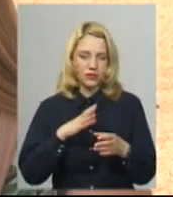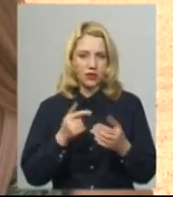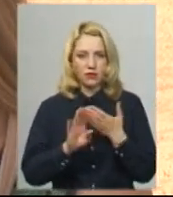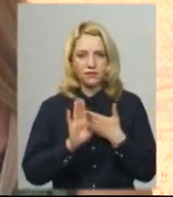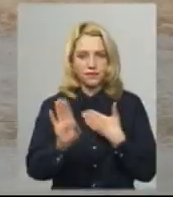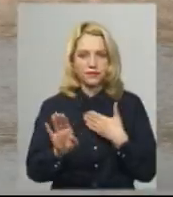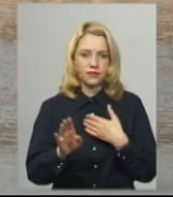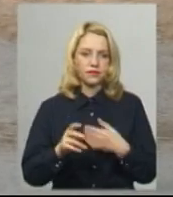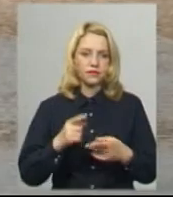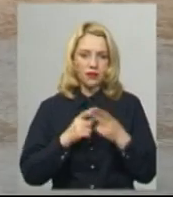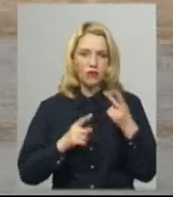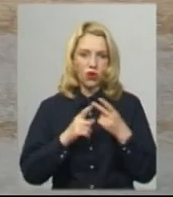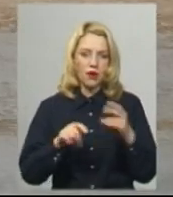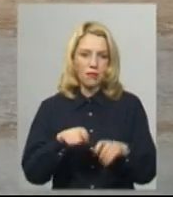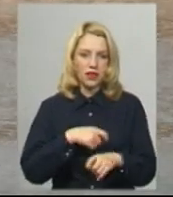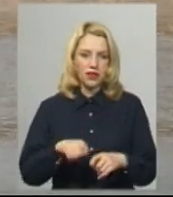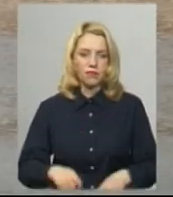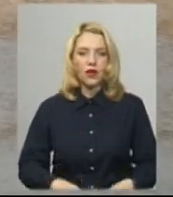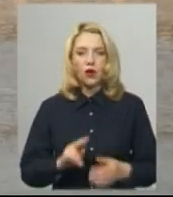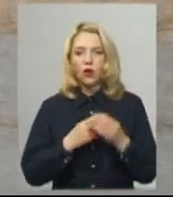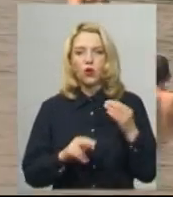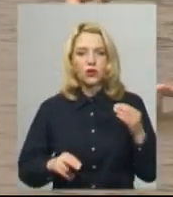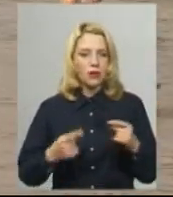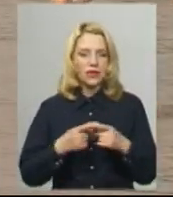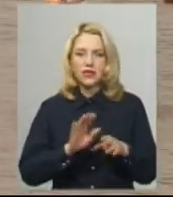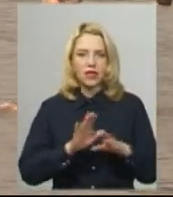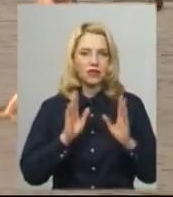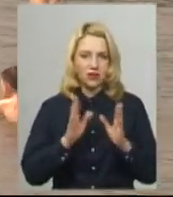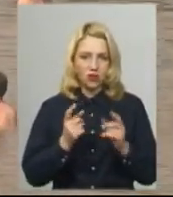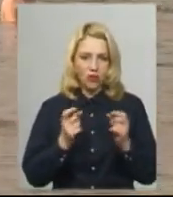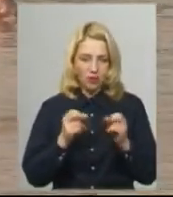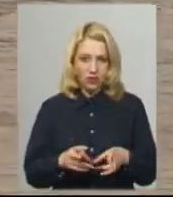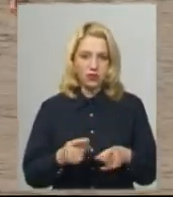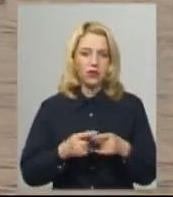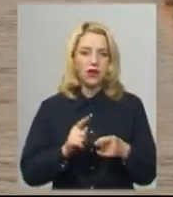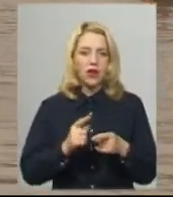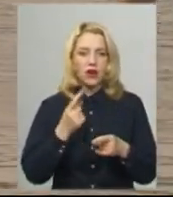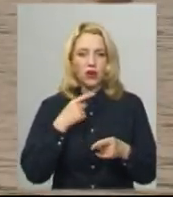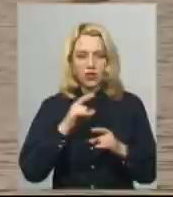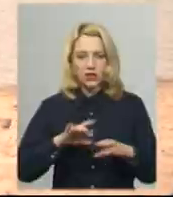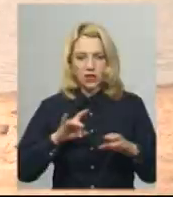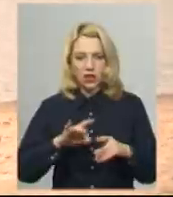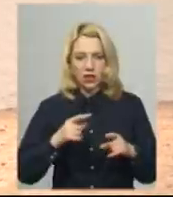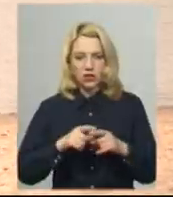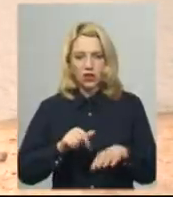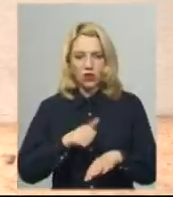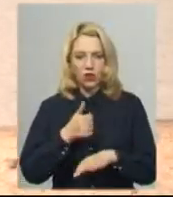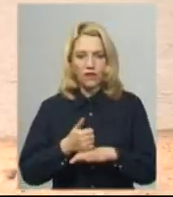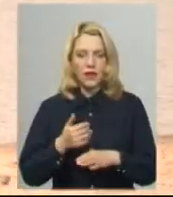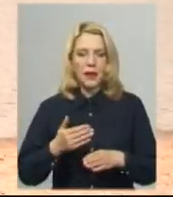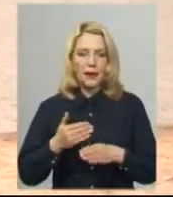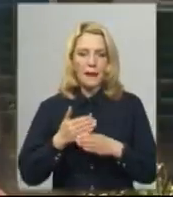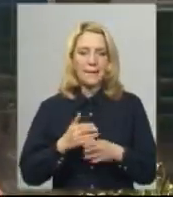метри, на півтора. Утоплення – не єдина небезпека, що може очікувати на відпочивальників, каже методист навчального центру головного управління